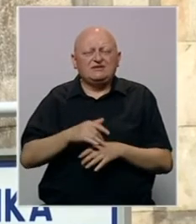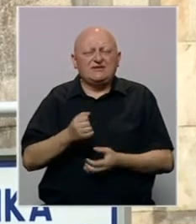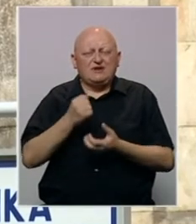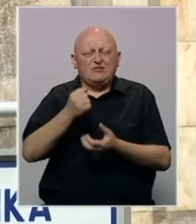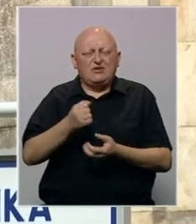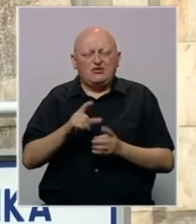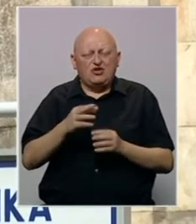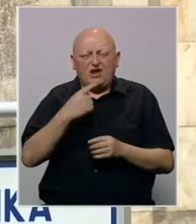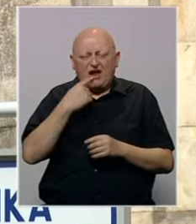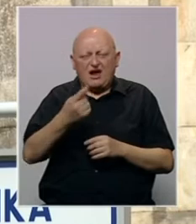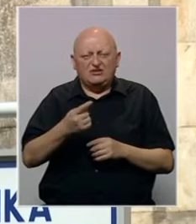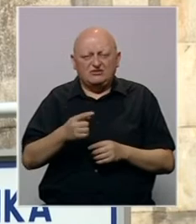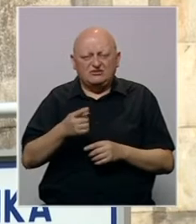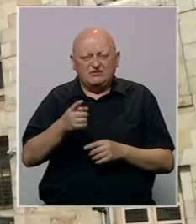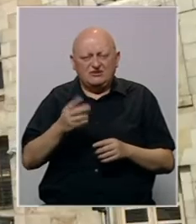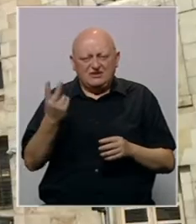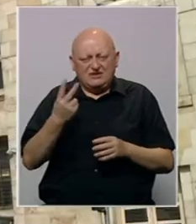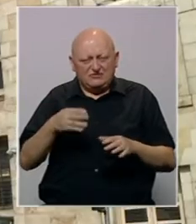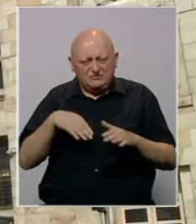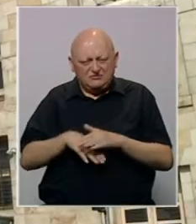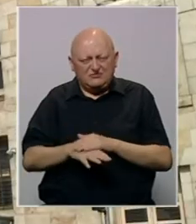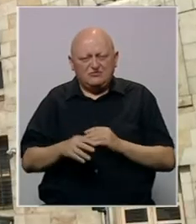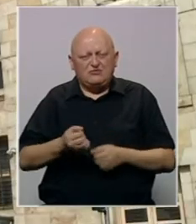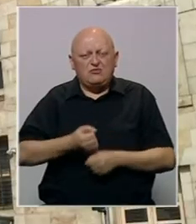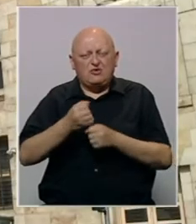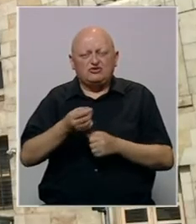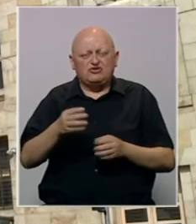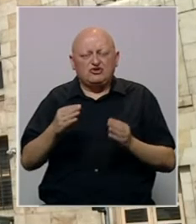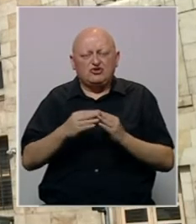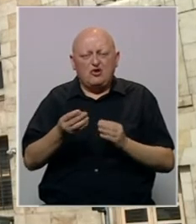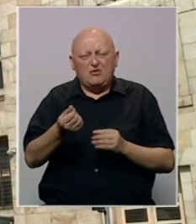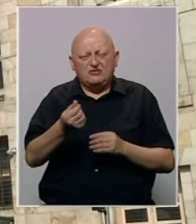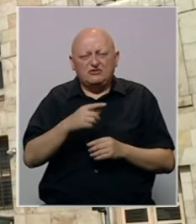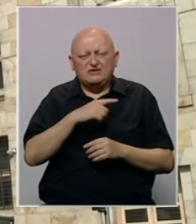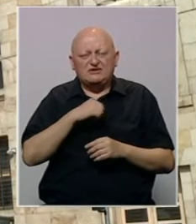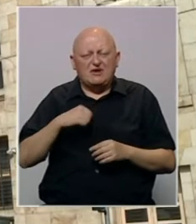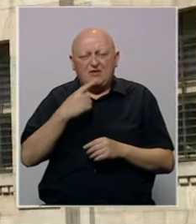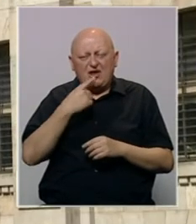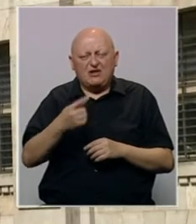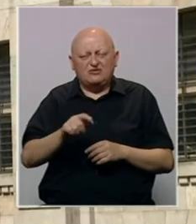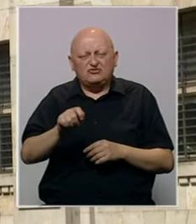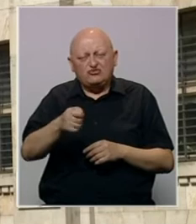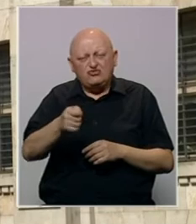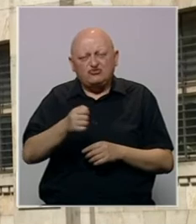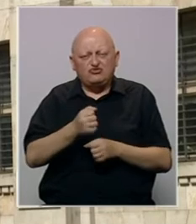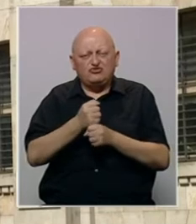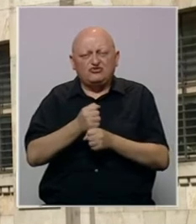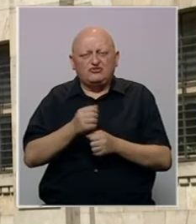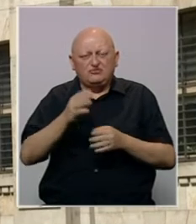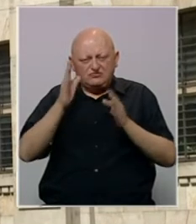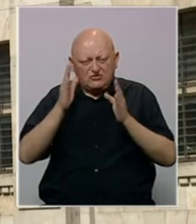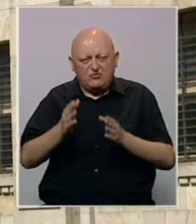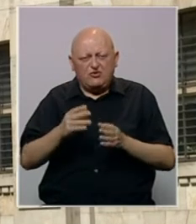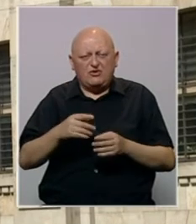banke Dodiku odgovaraju da je svrha deviznih rezervi podrška domaćove lutite da sam naziv dovoljno govori. Ključno je, kaže, očuvanje povjerenja